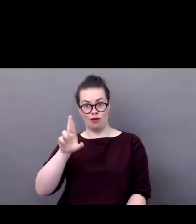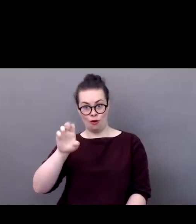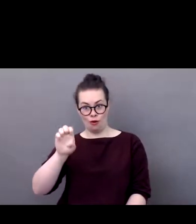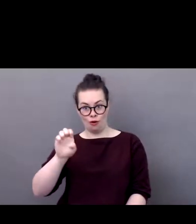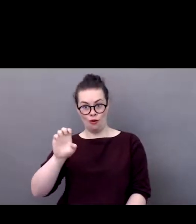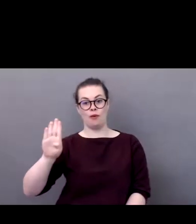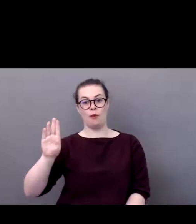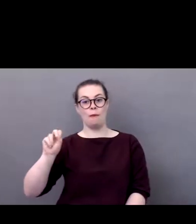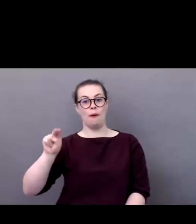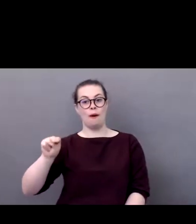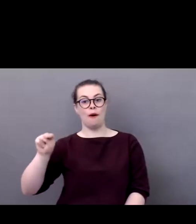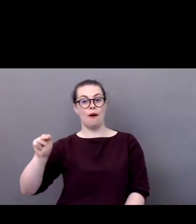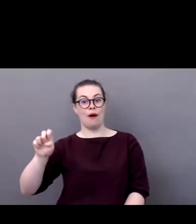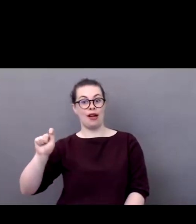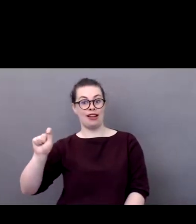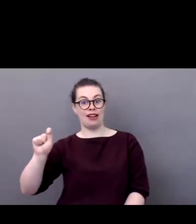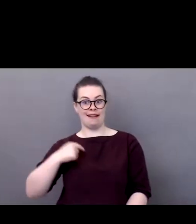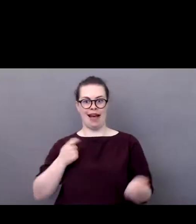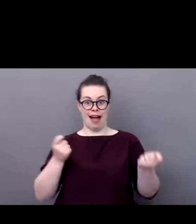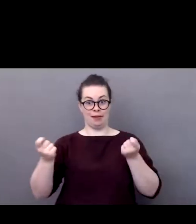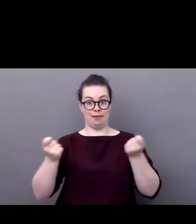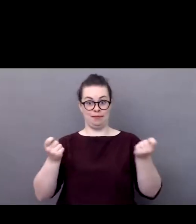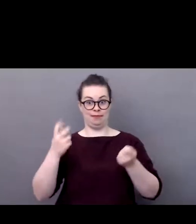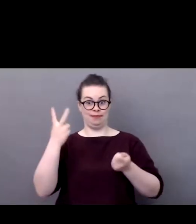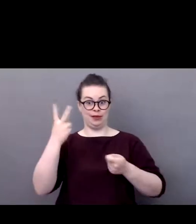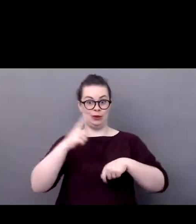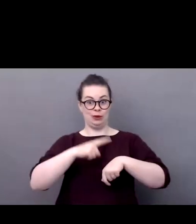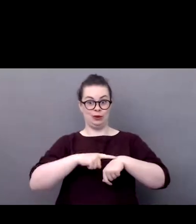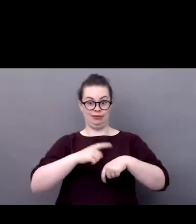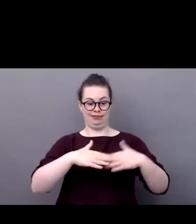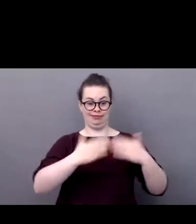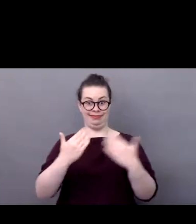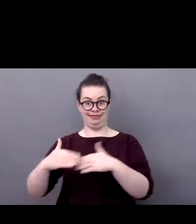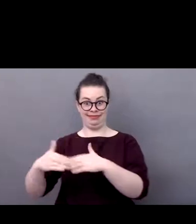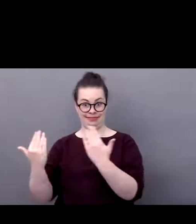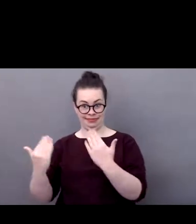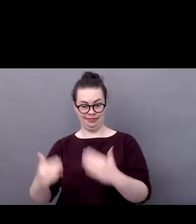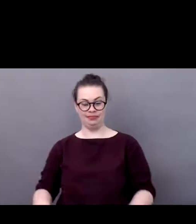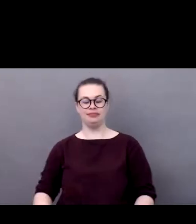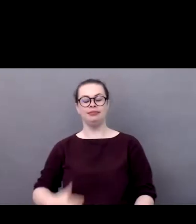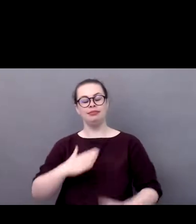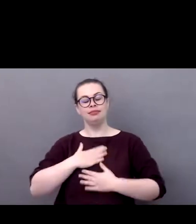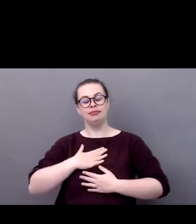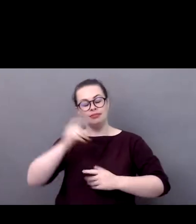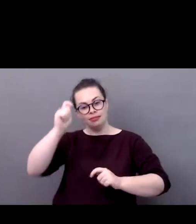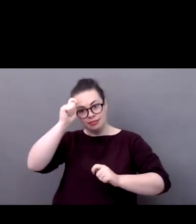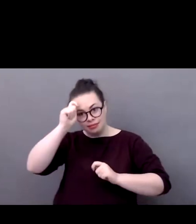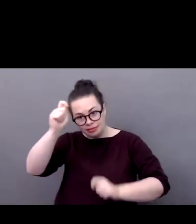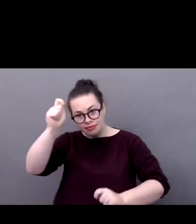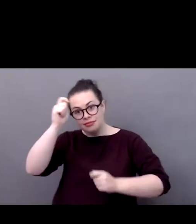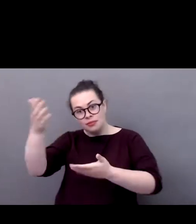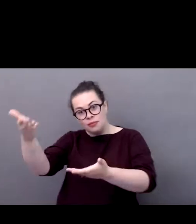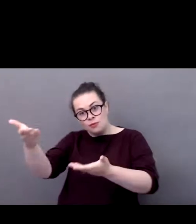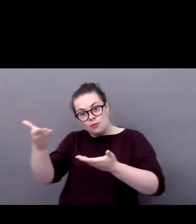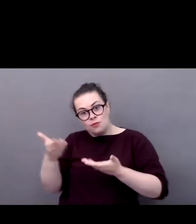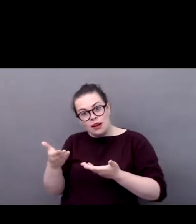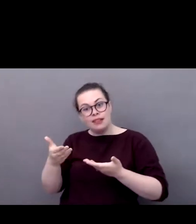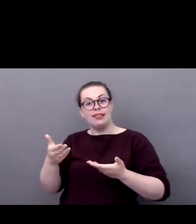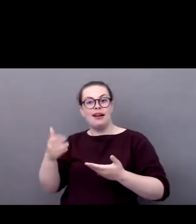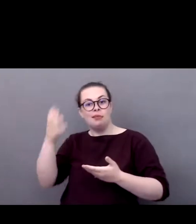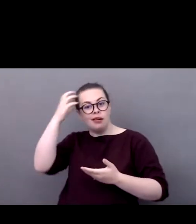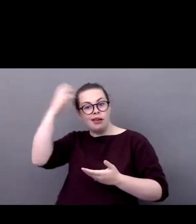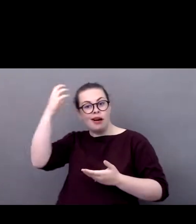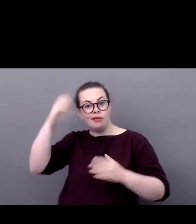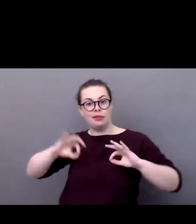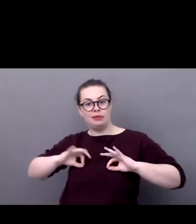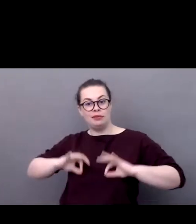We are very lucky. It's an honor to welcome the French Minister of Sport, Mrs. Roxana